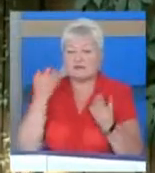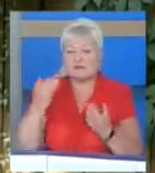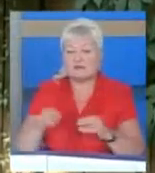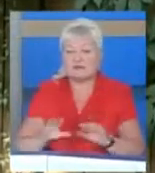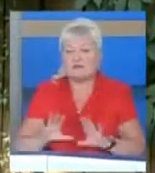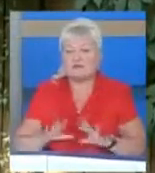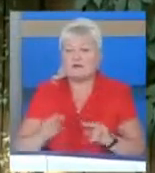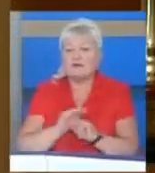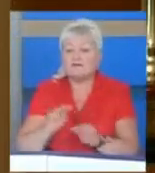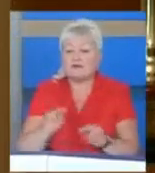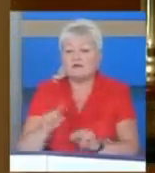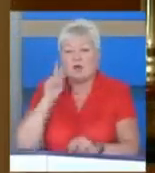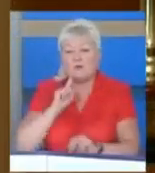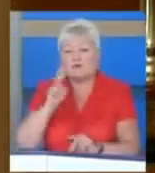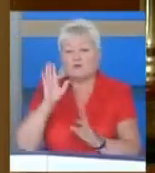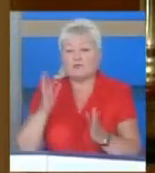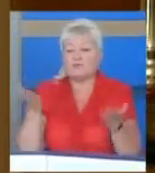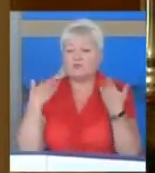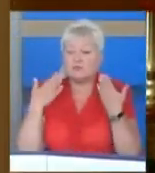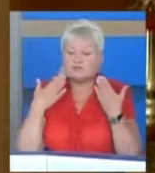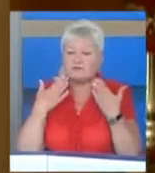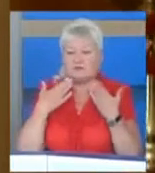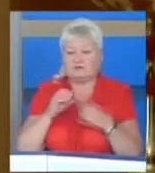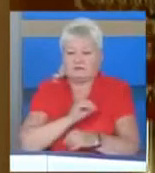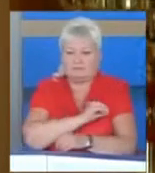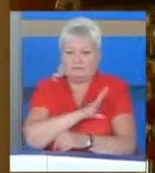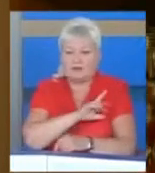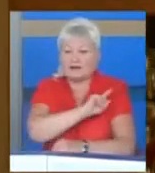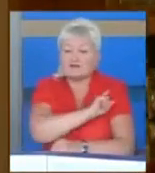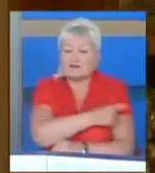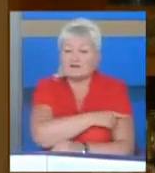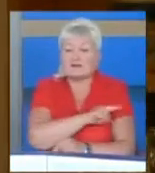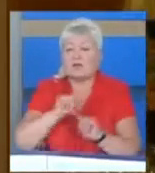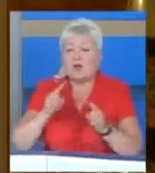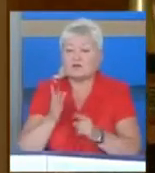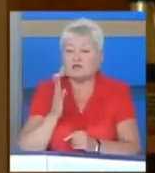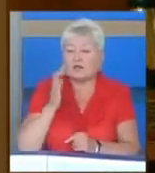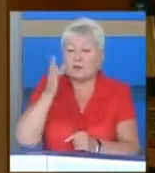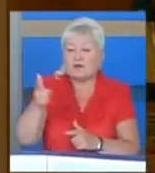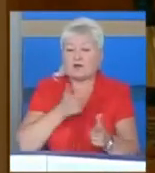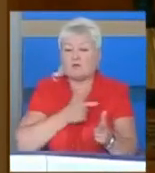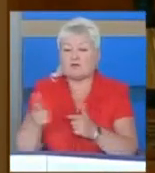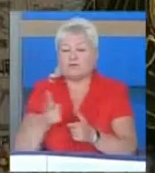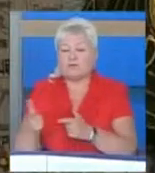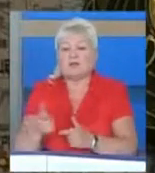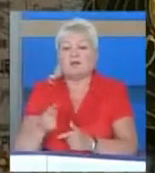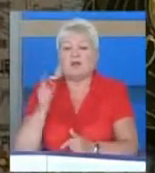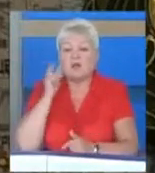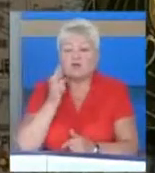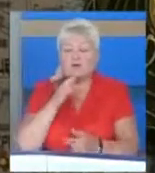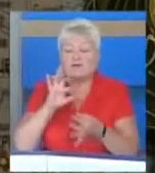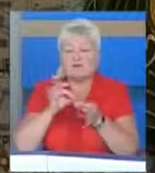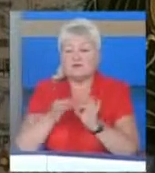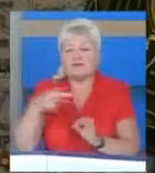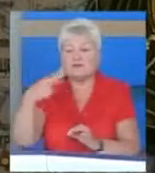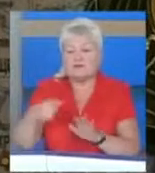Поки що вони відпочиватимуть та набиратимуться сил. Оскільки попереду підготовка до Дефлімпіади 2017.